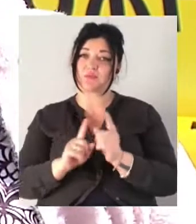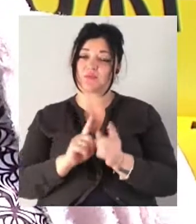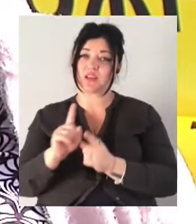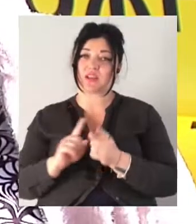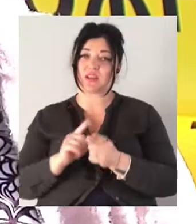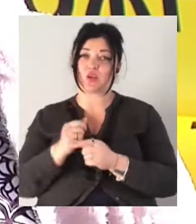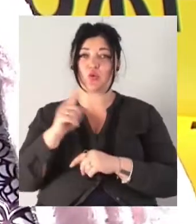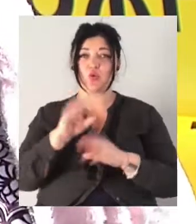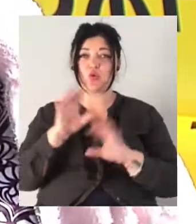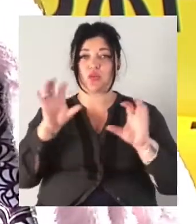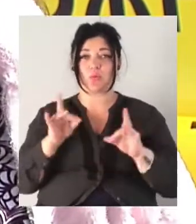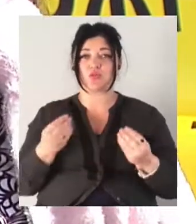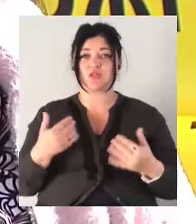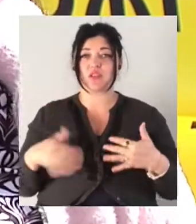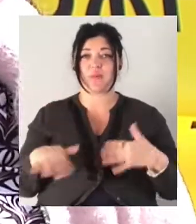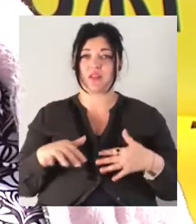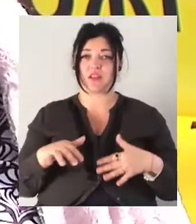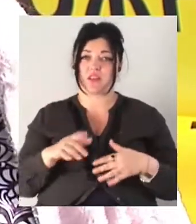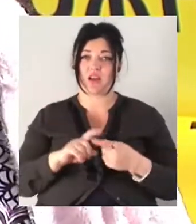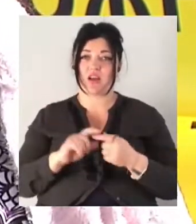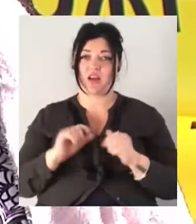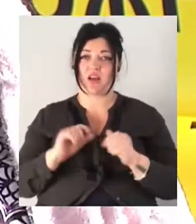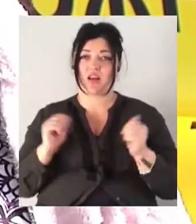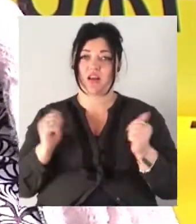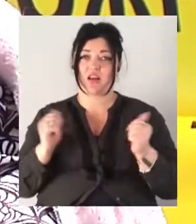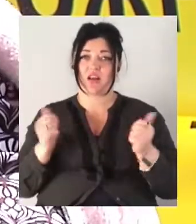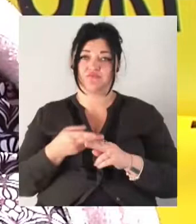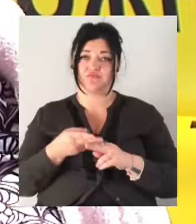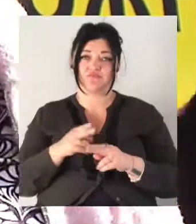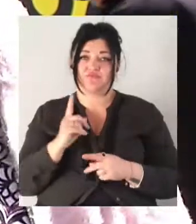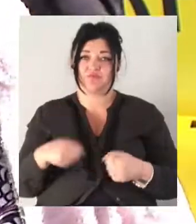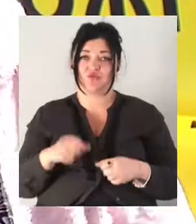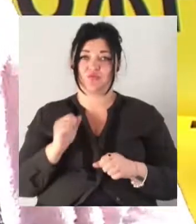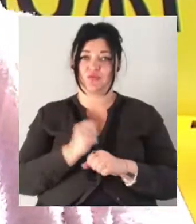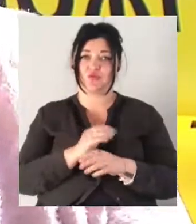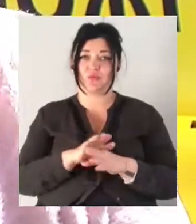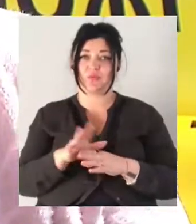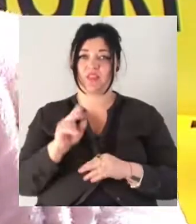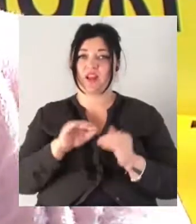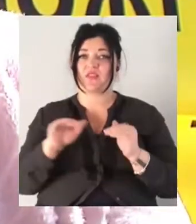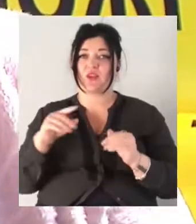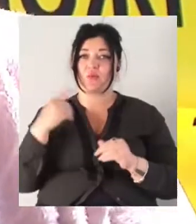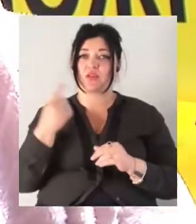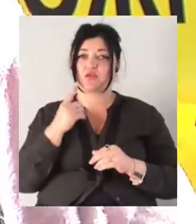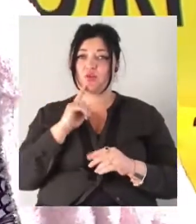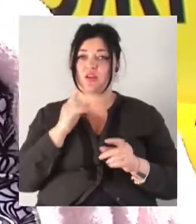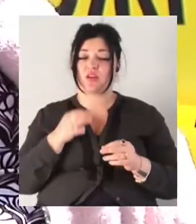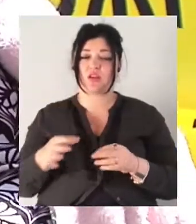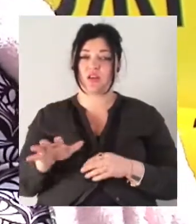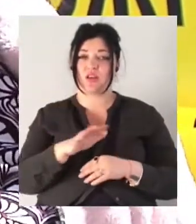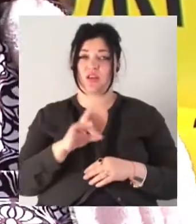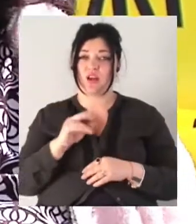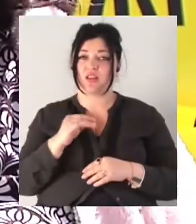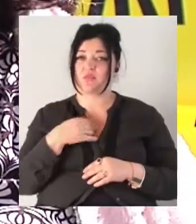послаблення карантину. Оце конкретно, що ми можемо зробити. На рівні обласної ради ми не можемо відмінити це,